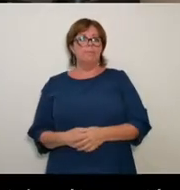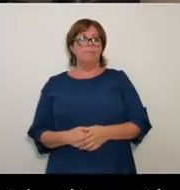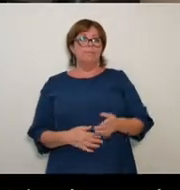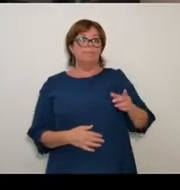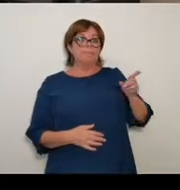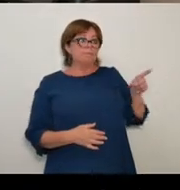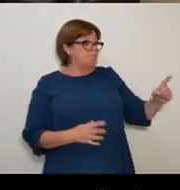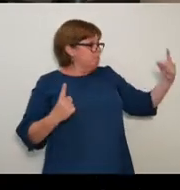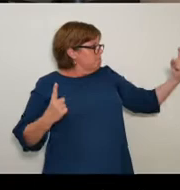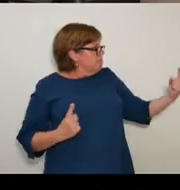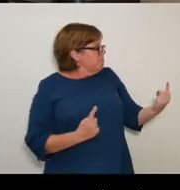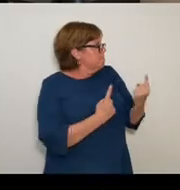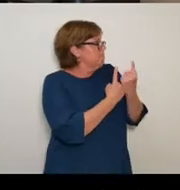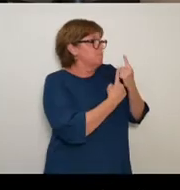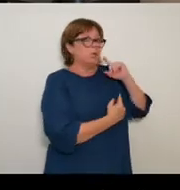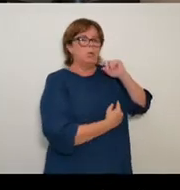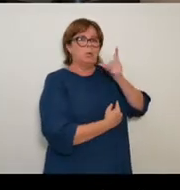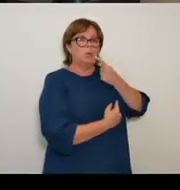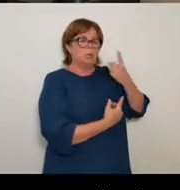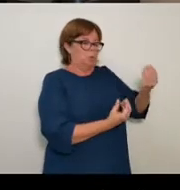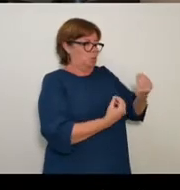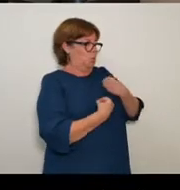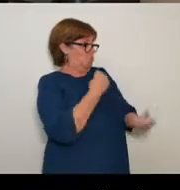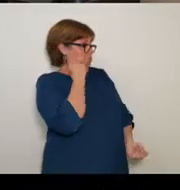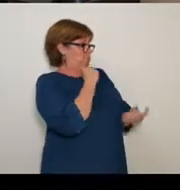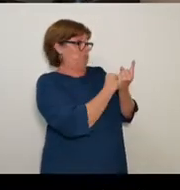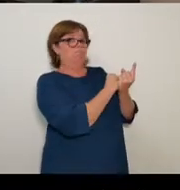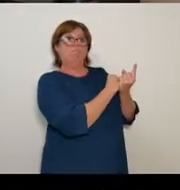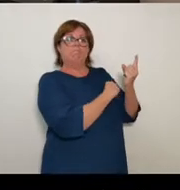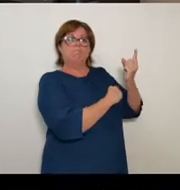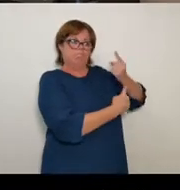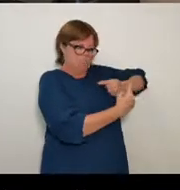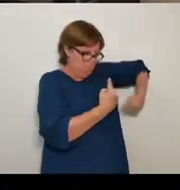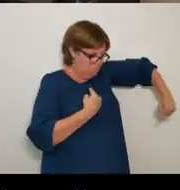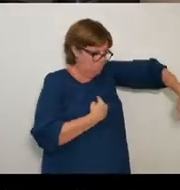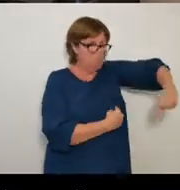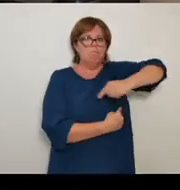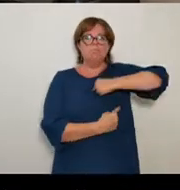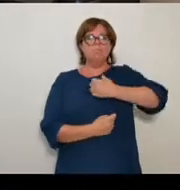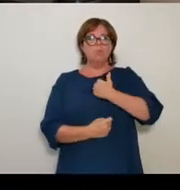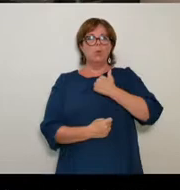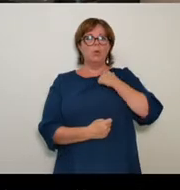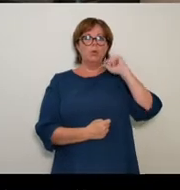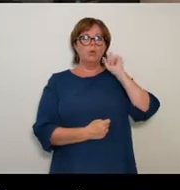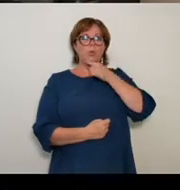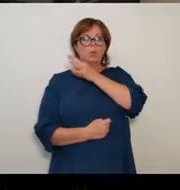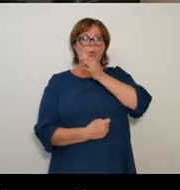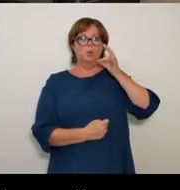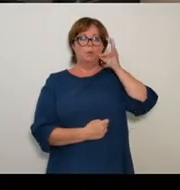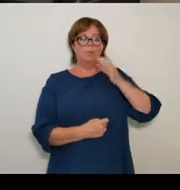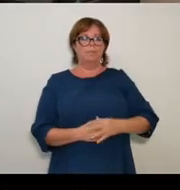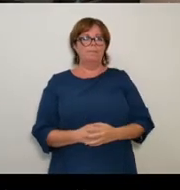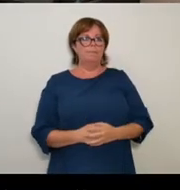ce moment-là, c'est nous-mêmes qui nous retrouvons sous et muets. Faire trajet vers de telles